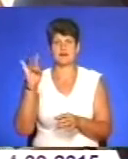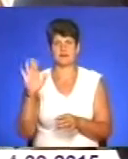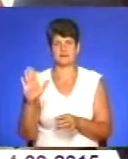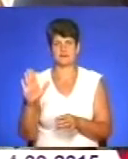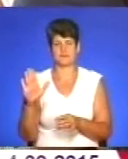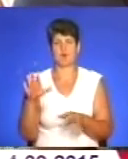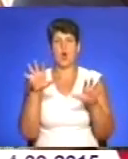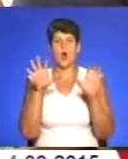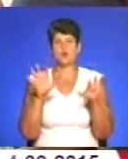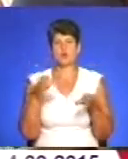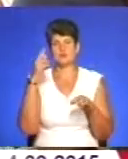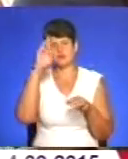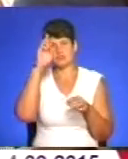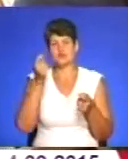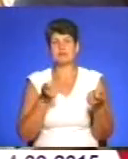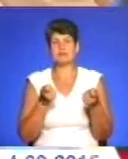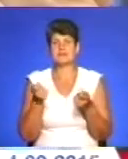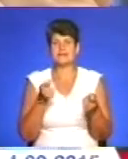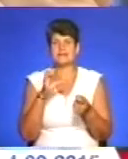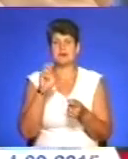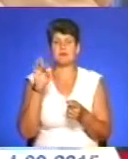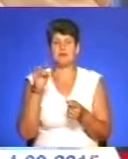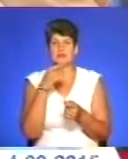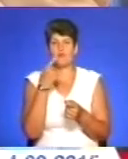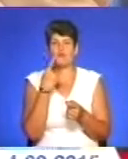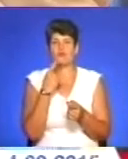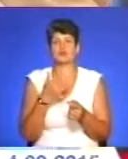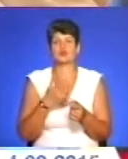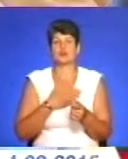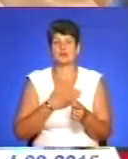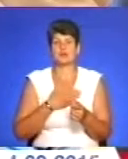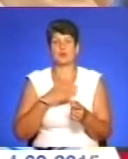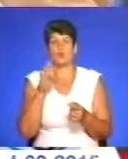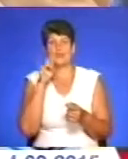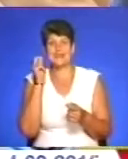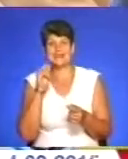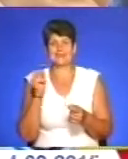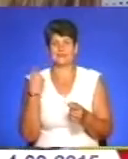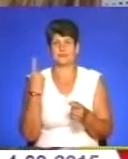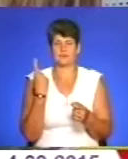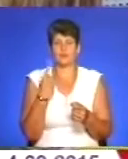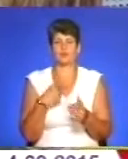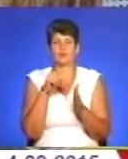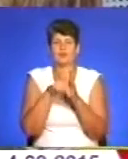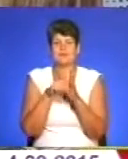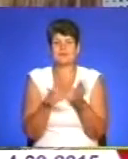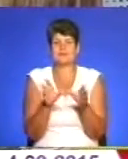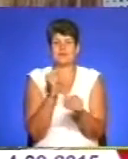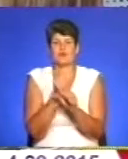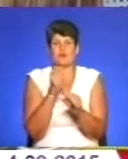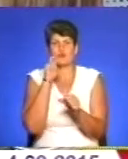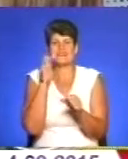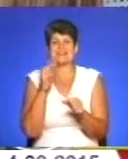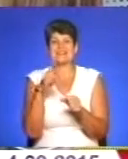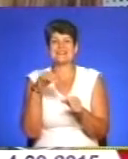Голова облдержадміністрації Степан Барна зазначив, що Україна і наш край, зокрема, зацікавлені в поглибленні співпраці з українськими діаспорами в усьому